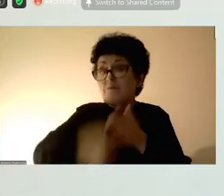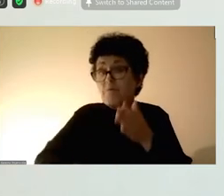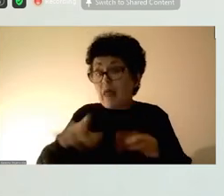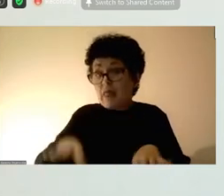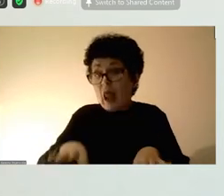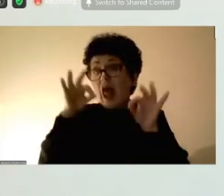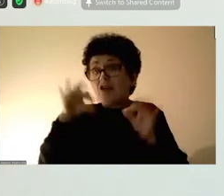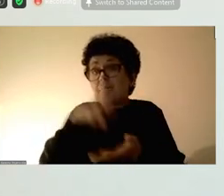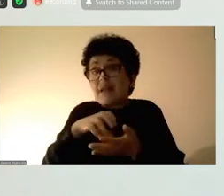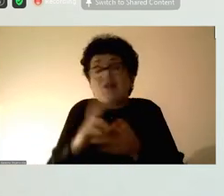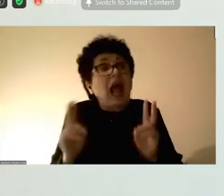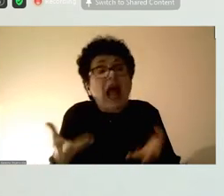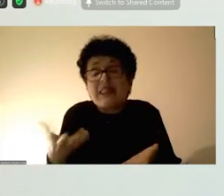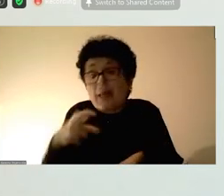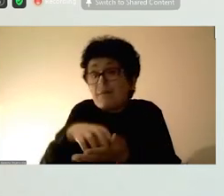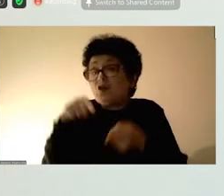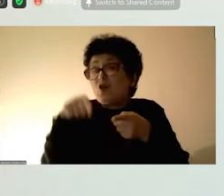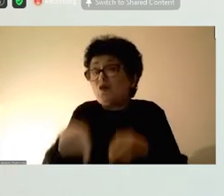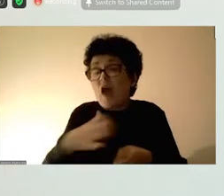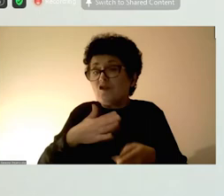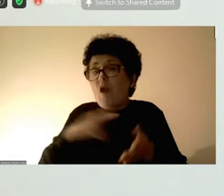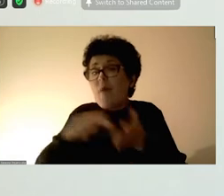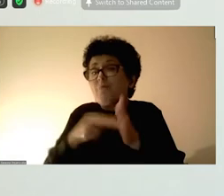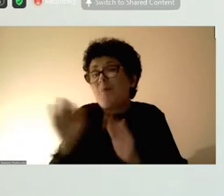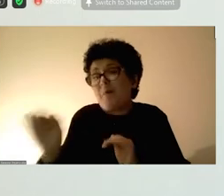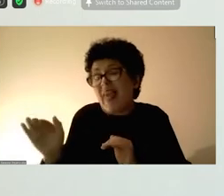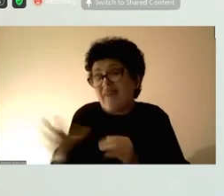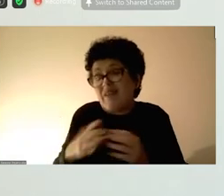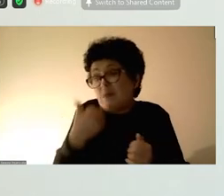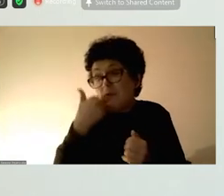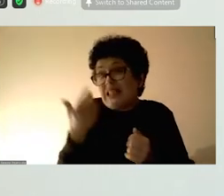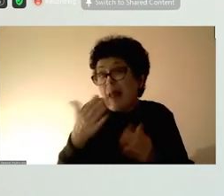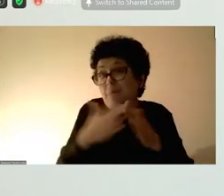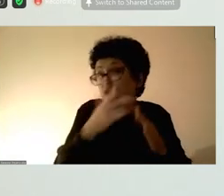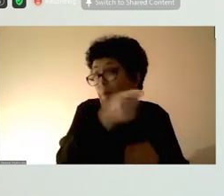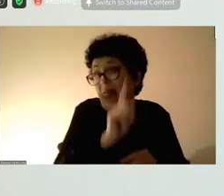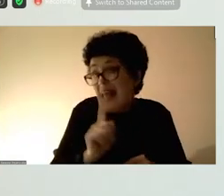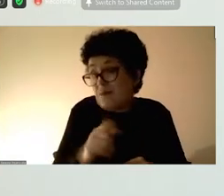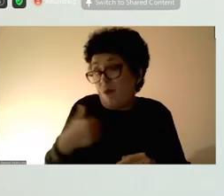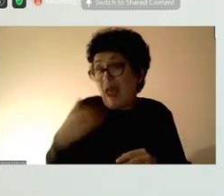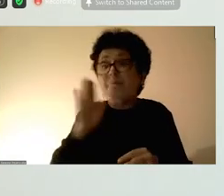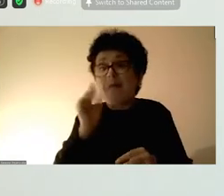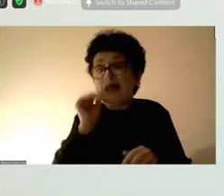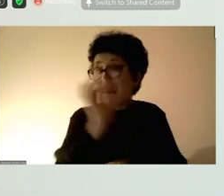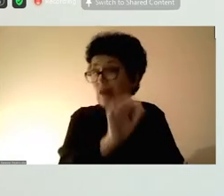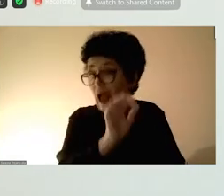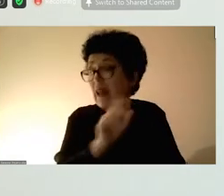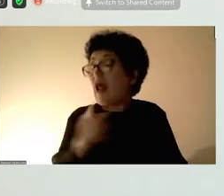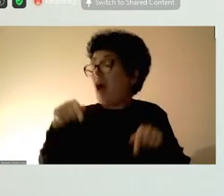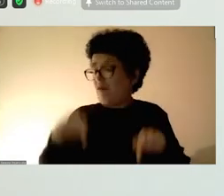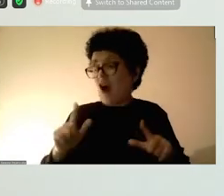простор каде можат они својот проблем да го кажат и, нормално, секогаш, најчесто со